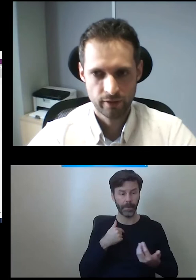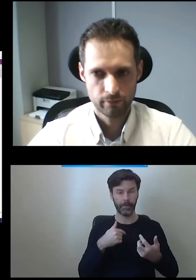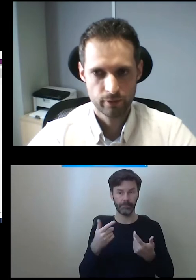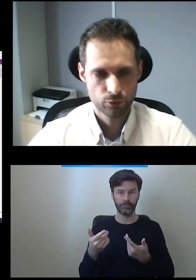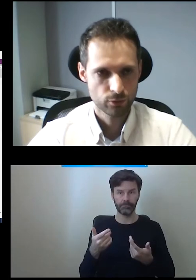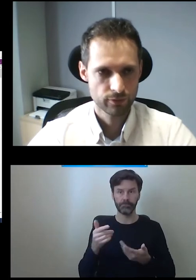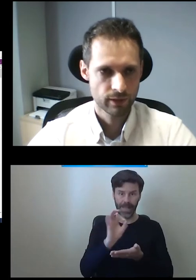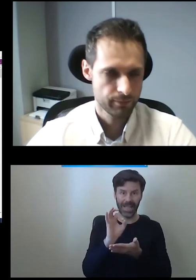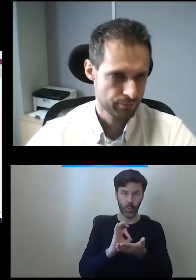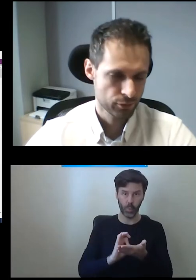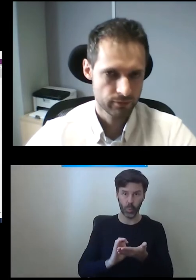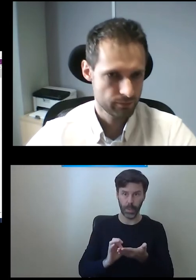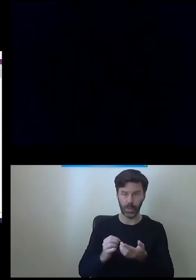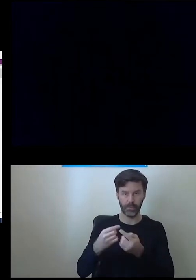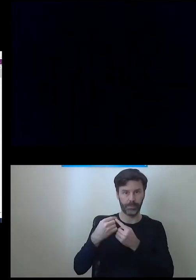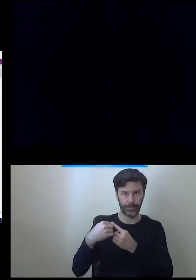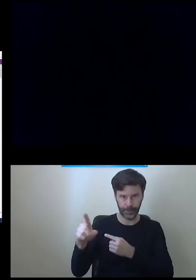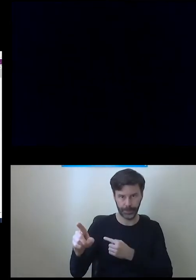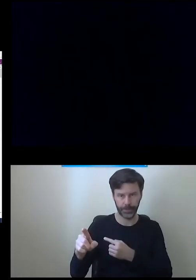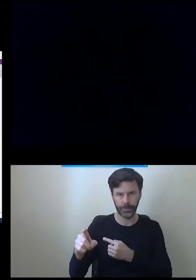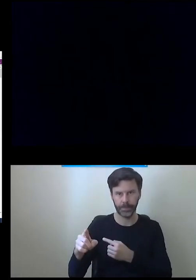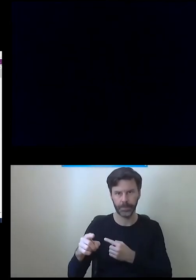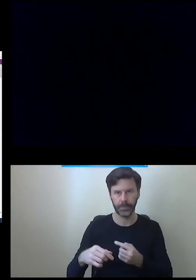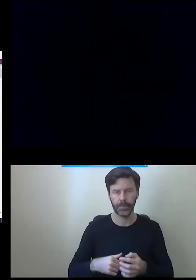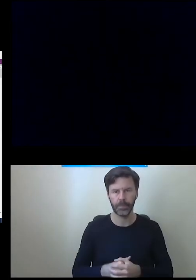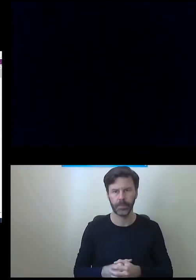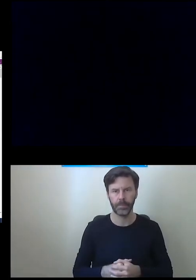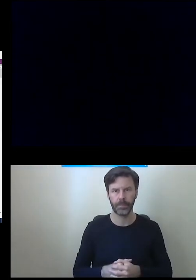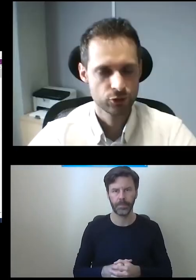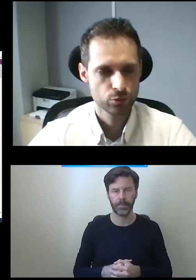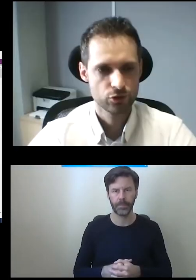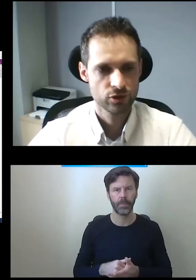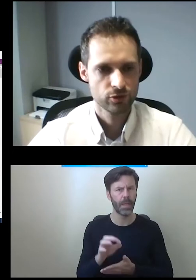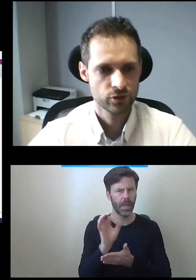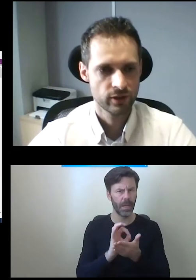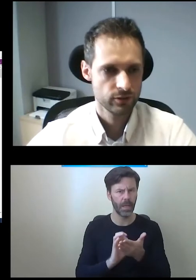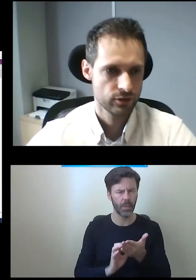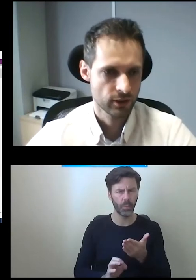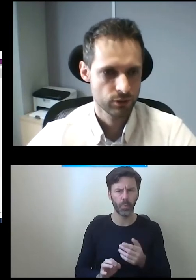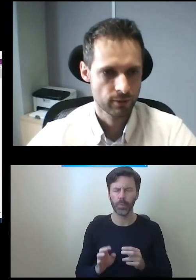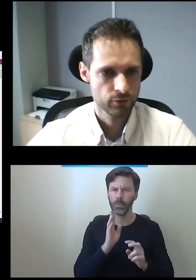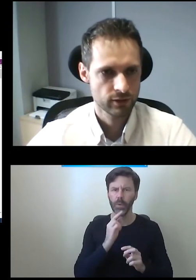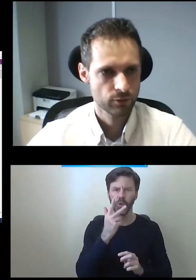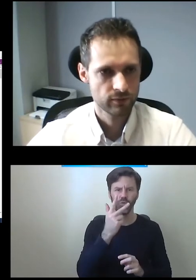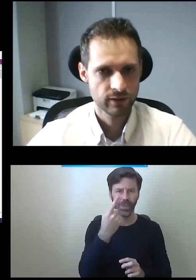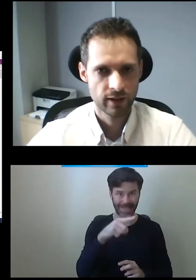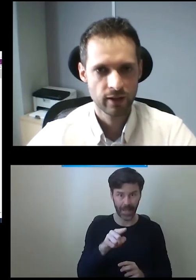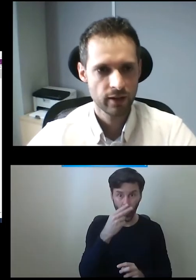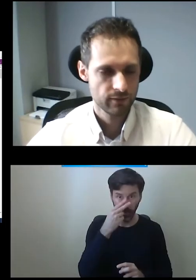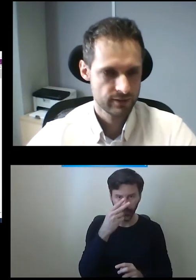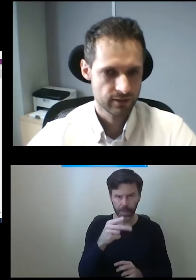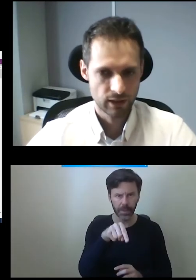podstawie rysunków. Na początku są rysunki bardziej rzuty 3D, czyli tak jak tutaj mamy, to jest akurat